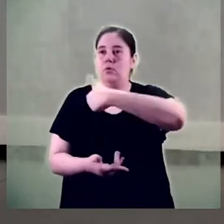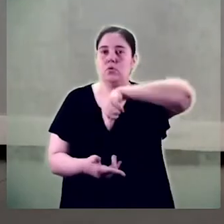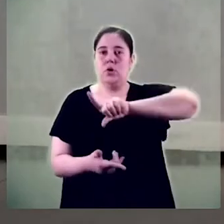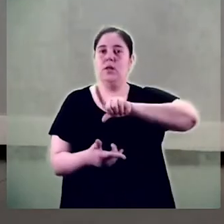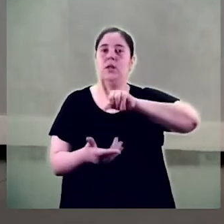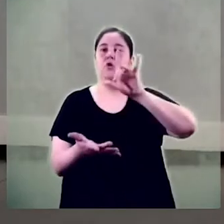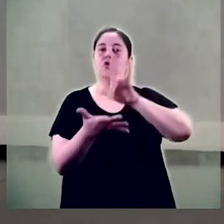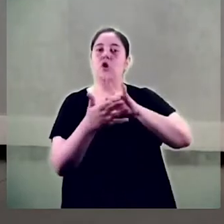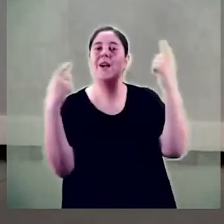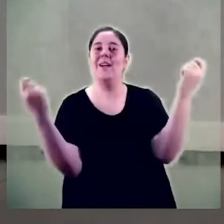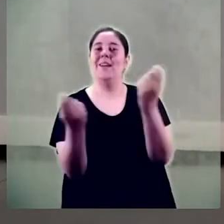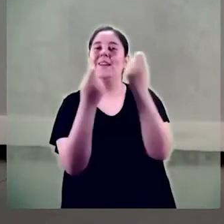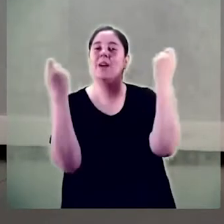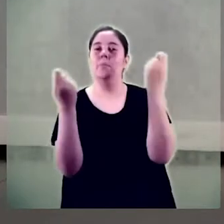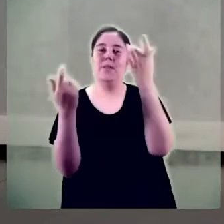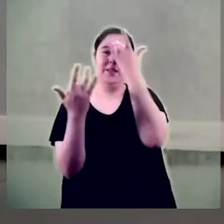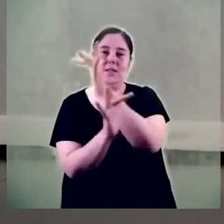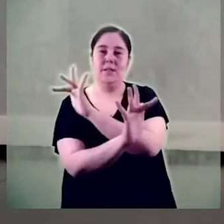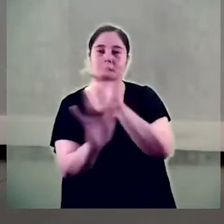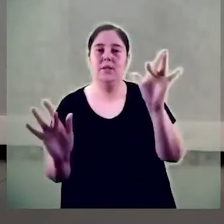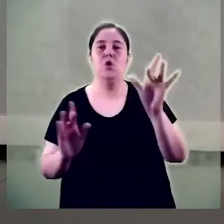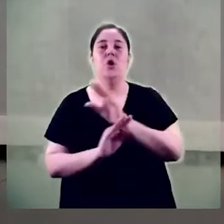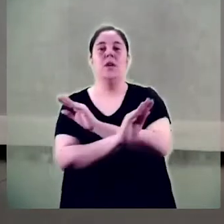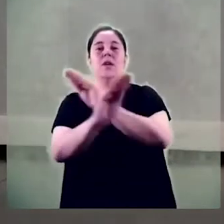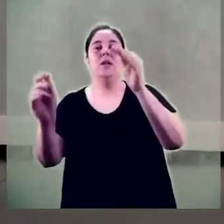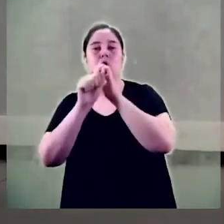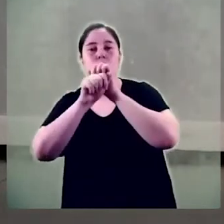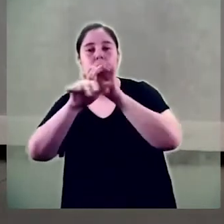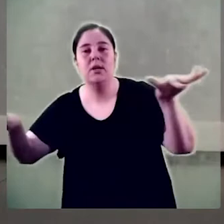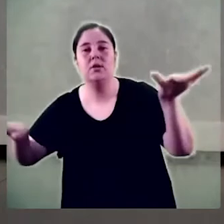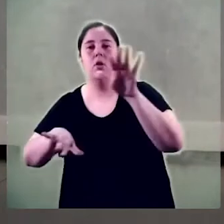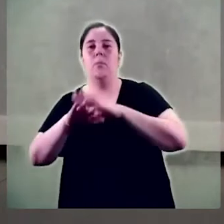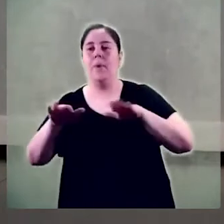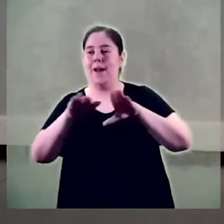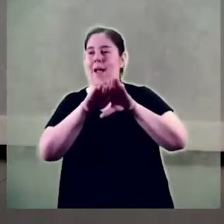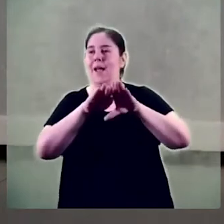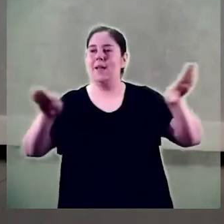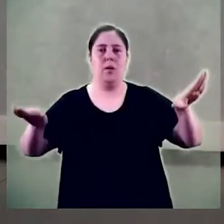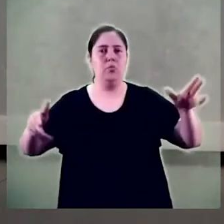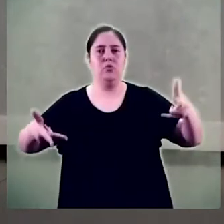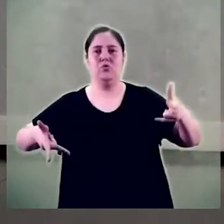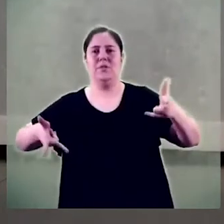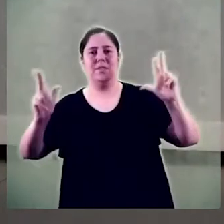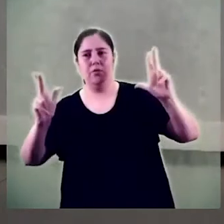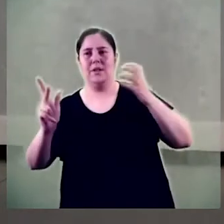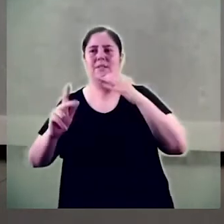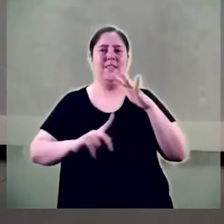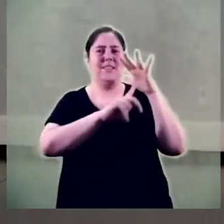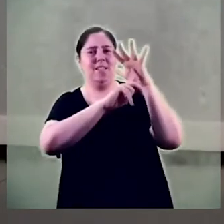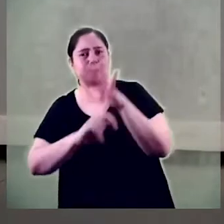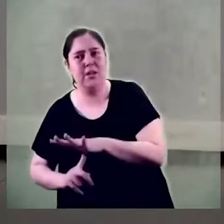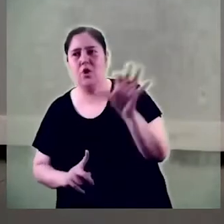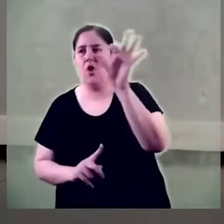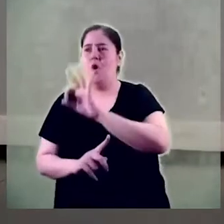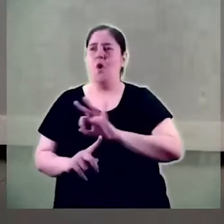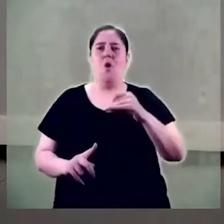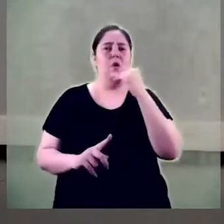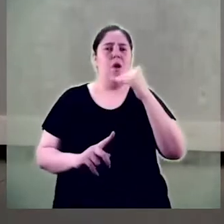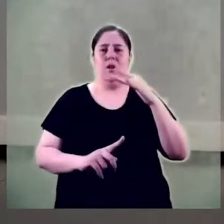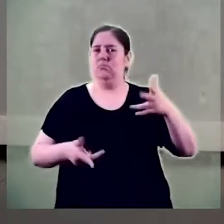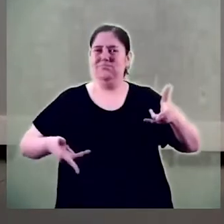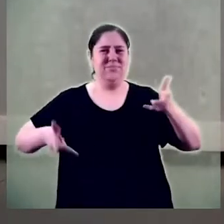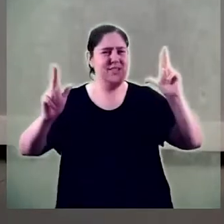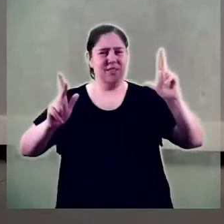sensibilització i comunicació encaminades a promoure un campus lliure de discriminacions i sexisme. Concretament hem publicat en